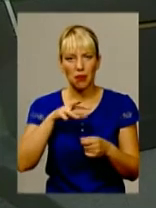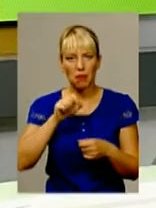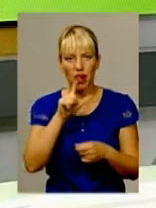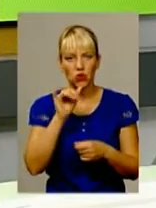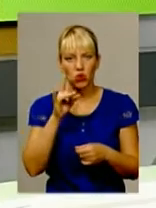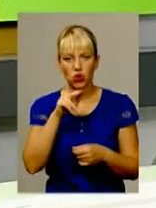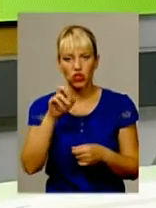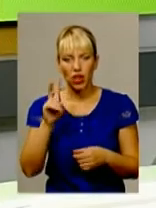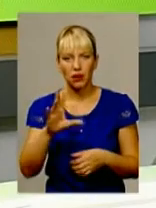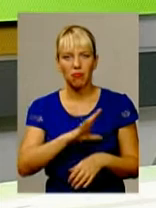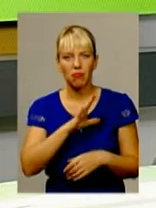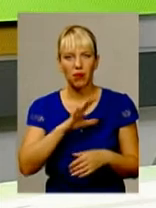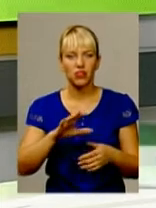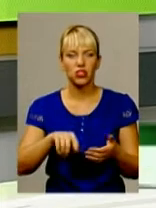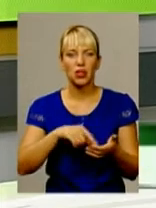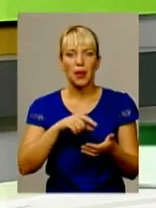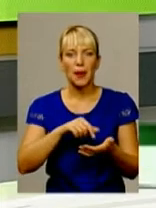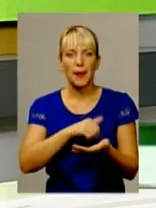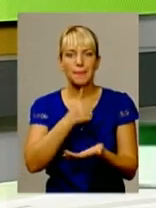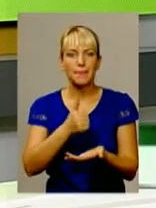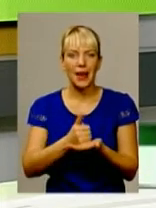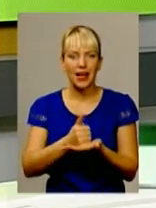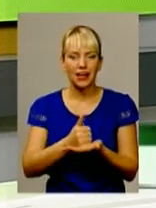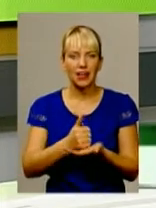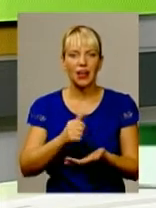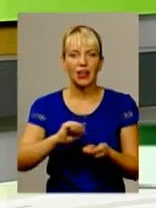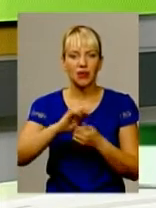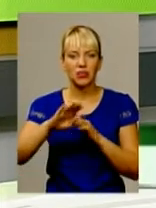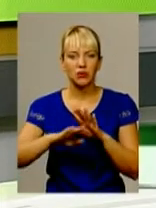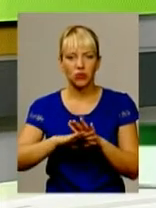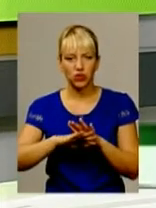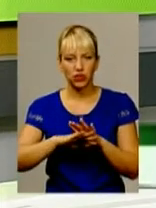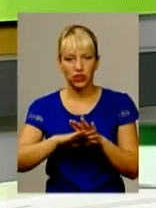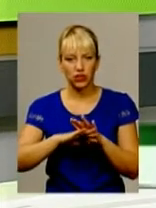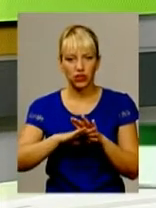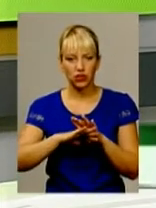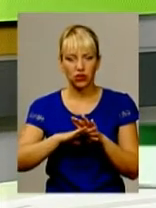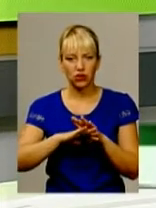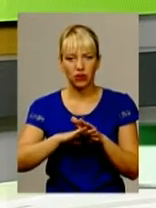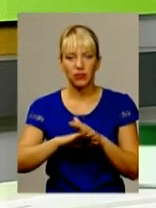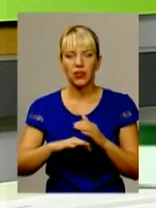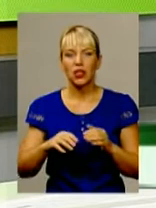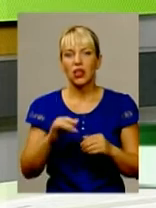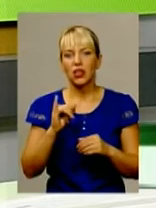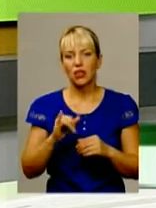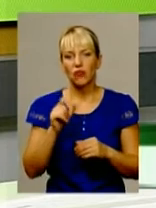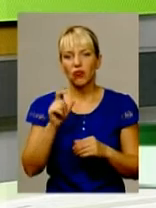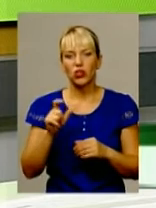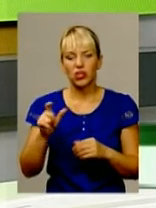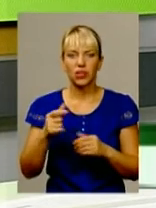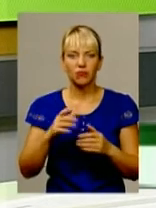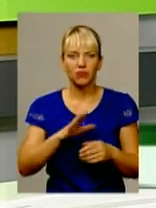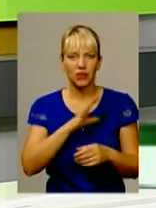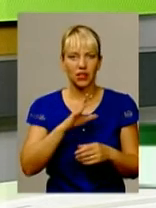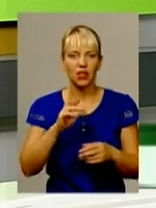бувший мер Кам'яця-Подільської, який в Києві з Януковича чуть Київ не похоронив під снігом, і вони себе позиціонують, як вони великі господарники. Тобто